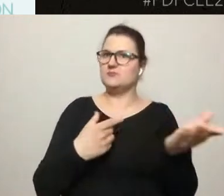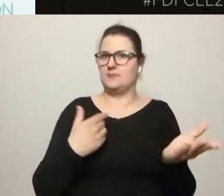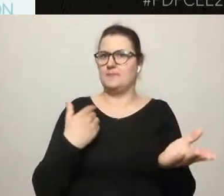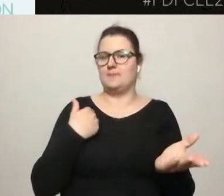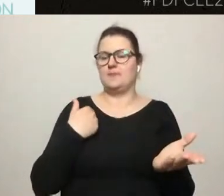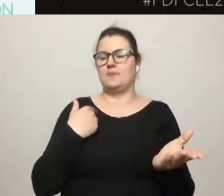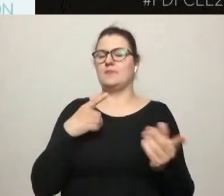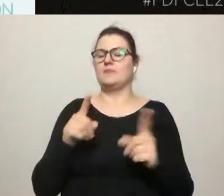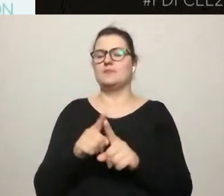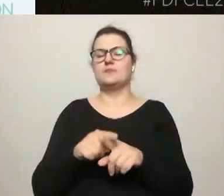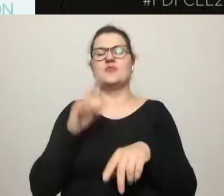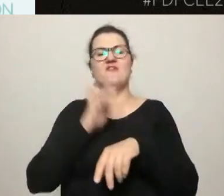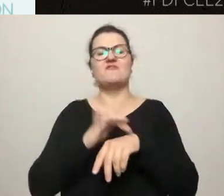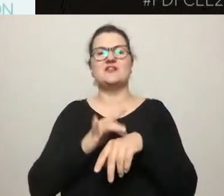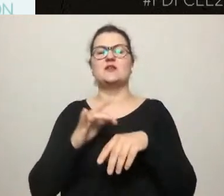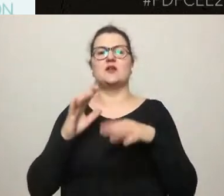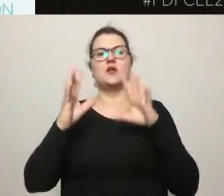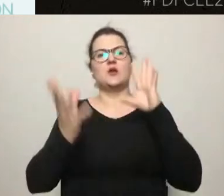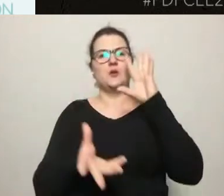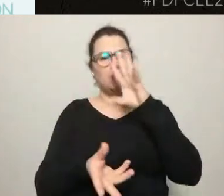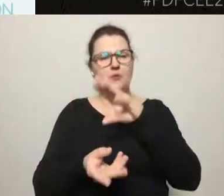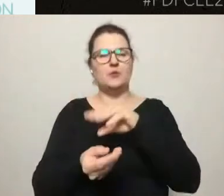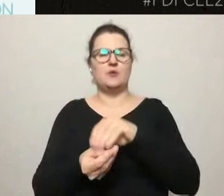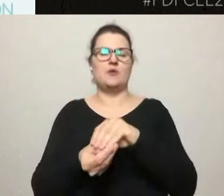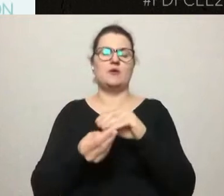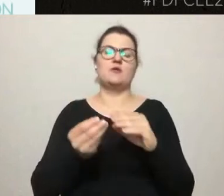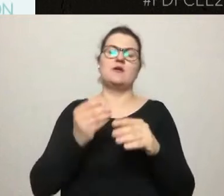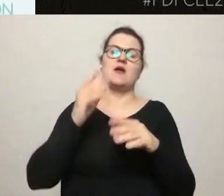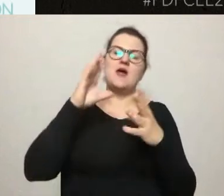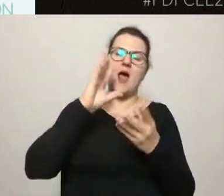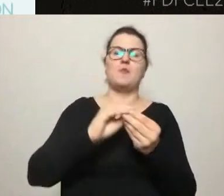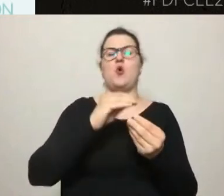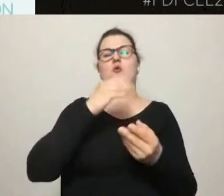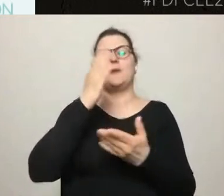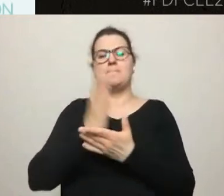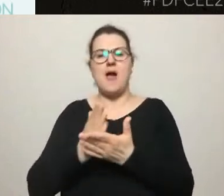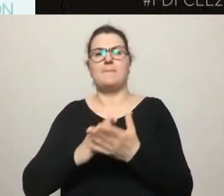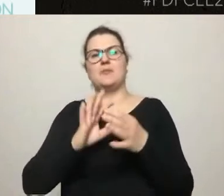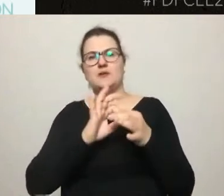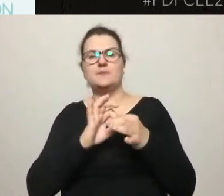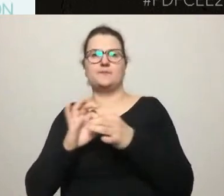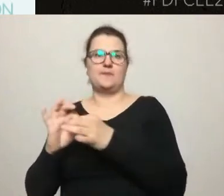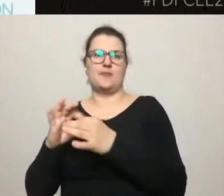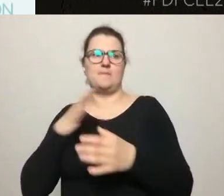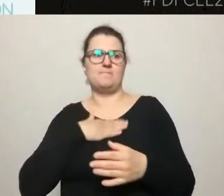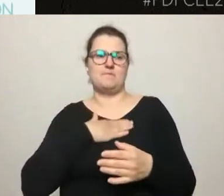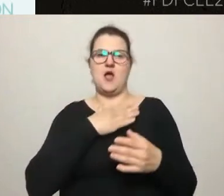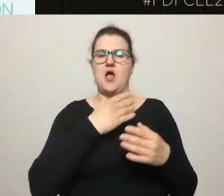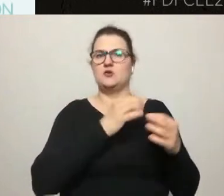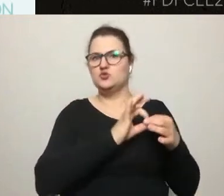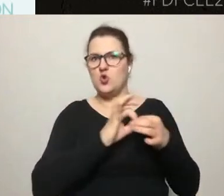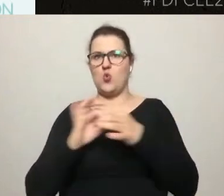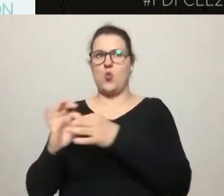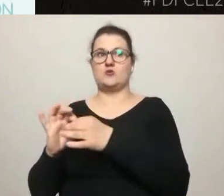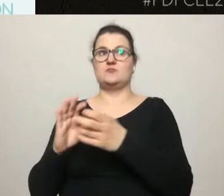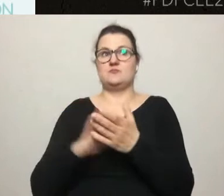raporty, mapy i co pozwalało na ciągłość wykorzystania. Na spotkaniu najczęściej trzeba być, żeby z niego skorzystać,